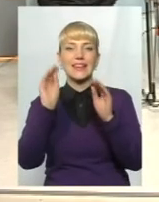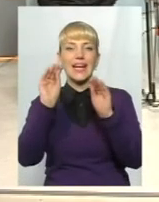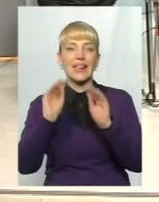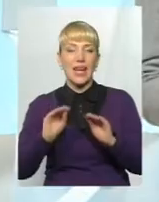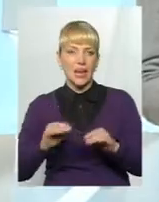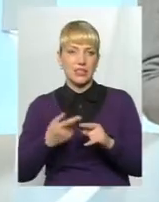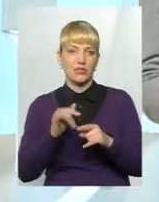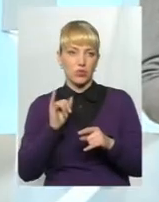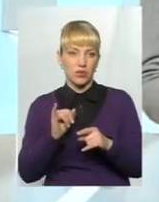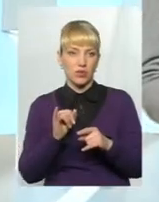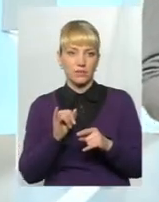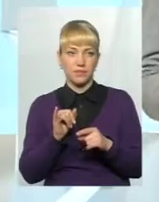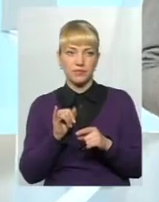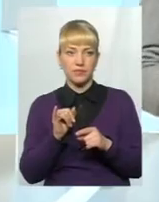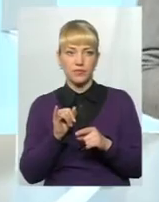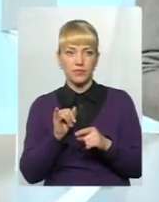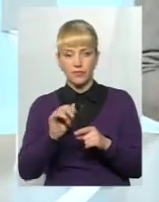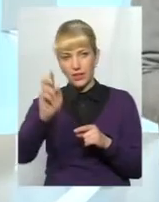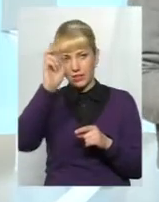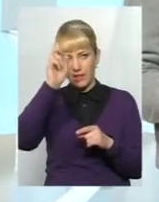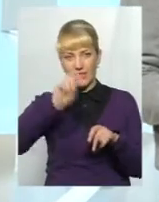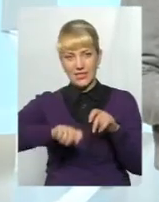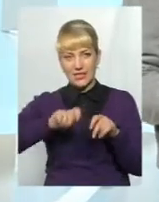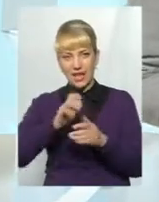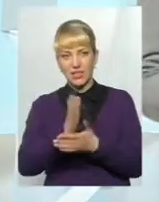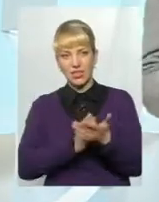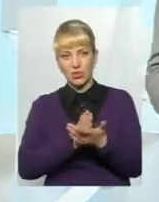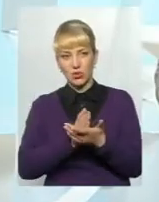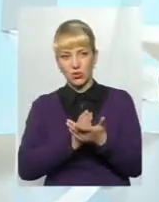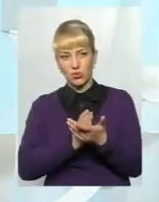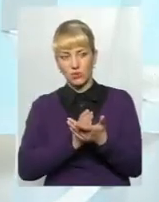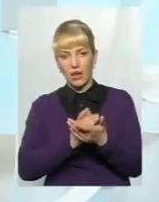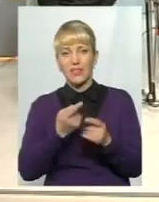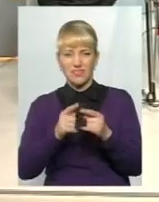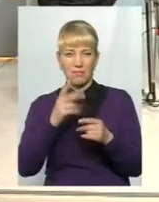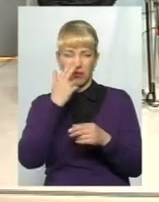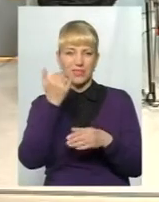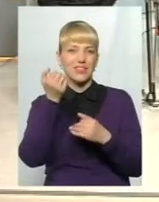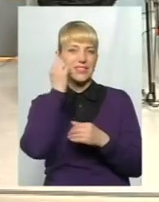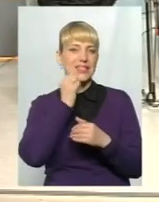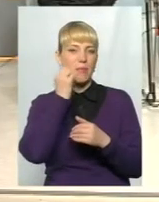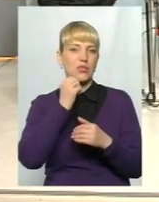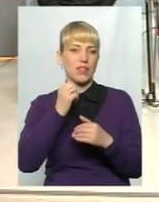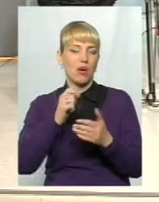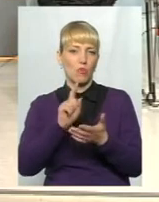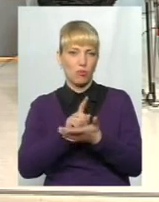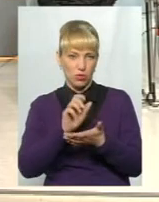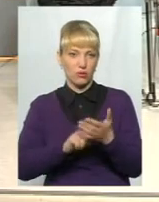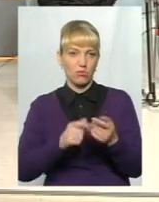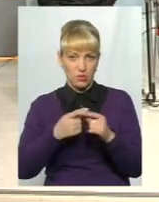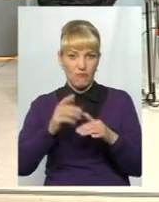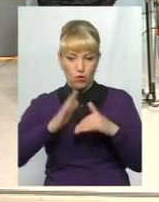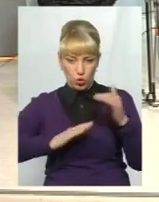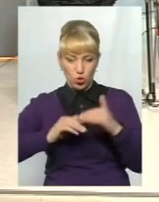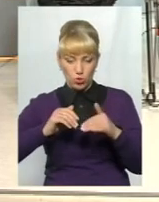І я так розумію, Іктор Ованович, податкова, ну, державна фіскальна служба зараз так правильно називається, але ми світ звикли говорити податково. В ручному режимі це все перевіряє? Ні,